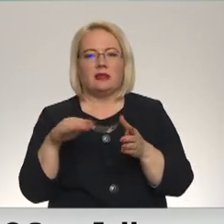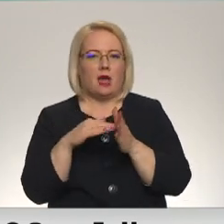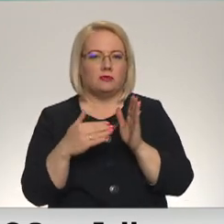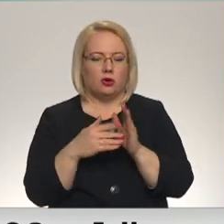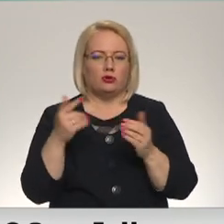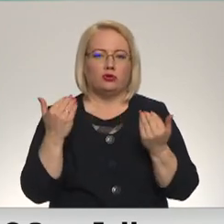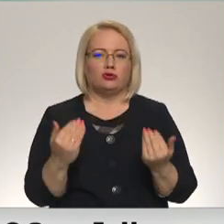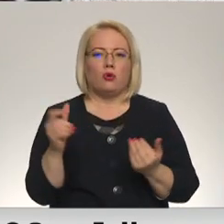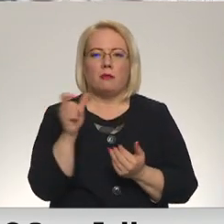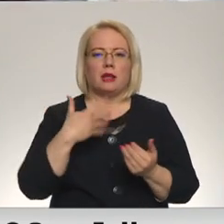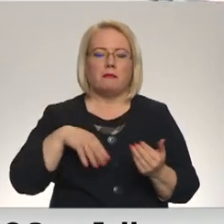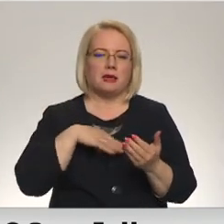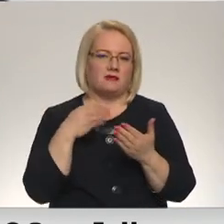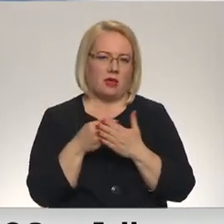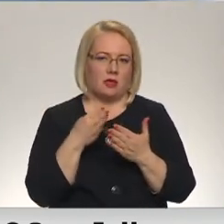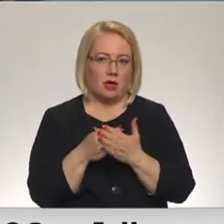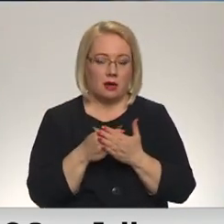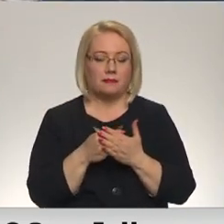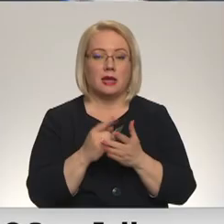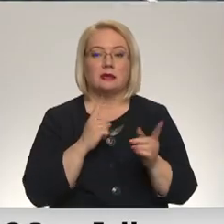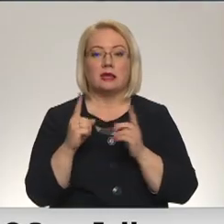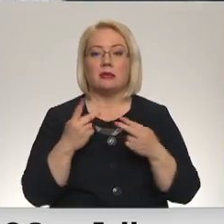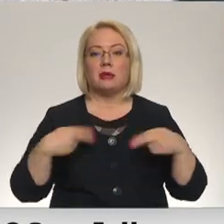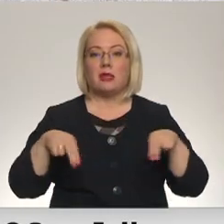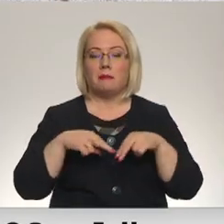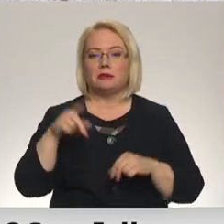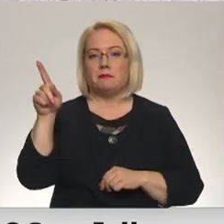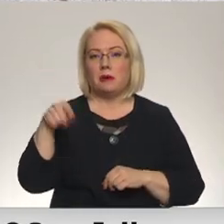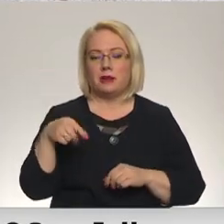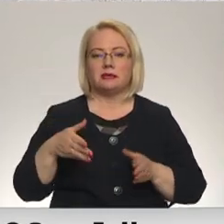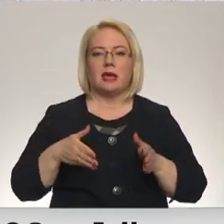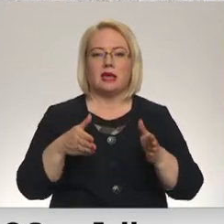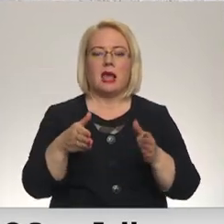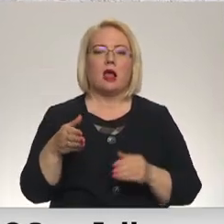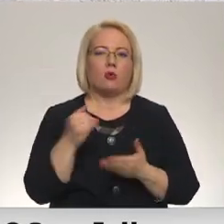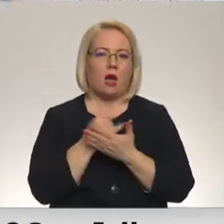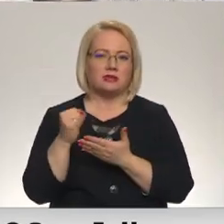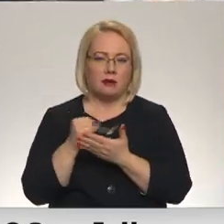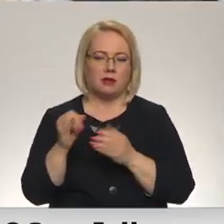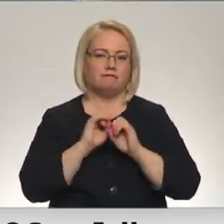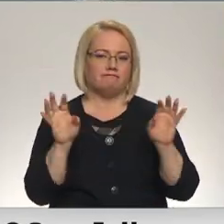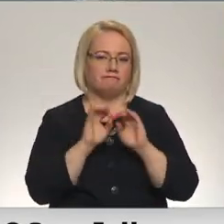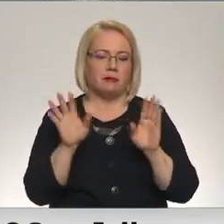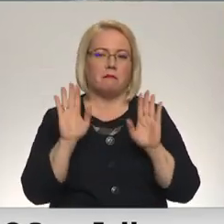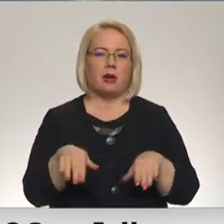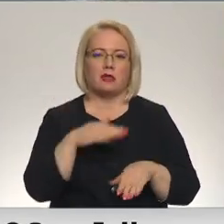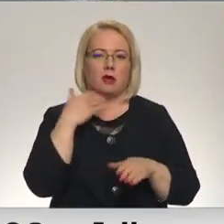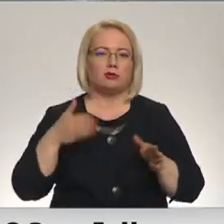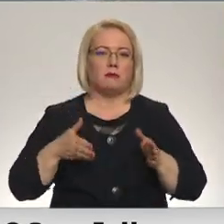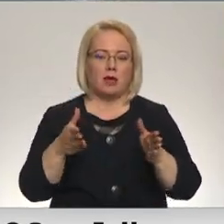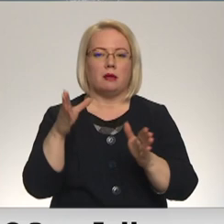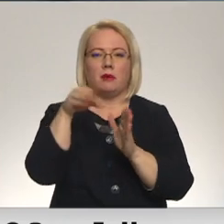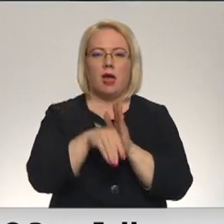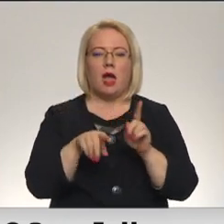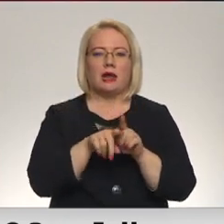Šobrīd tad mēs arī vērtēsim. Satiksmas departaments pieprasīs ielu apsaimniekotājiem skaidrojumu par vairākām ielām. Tostarp